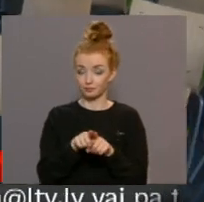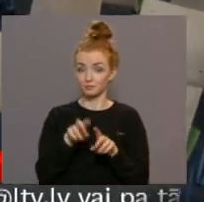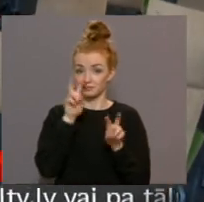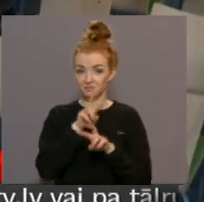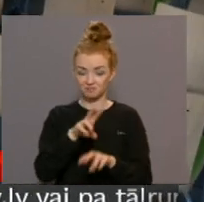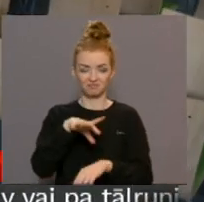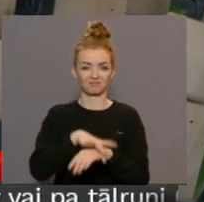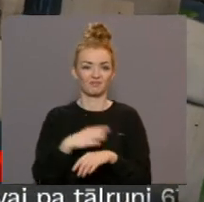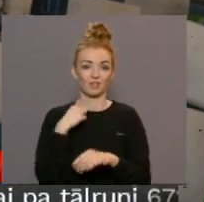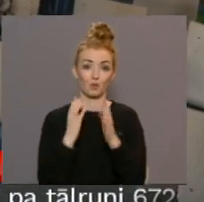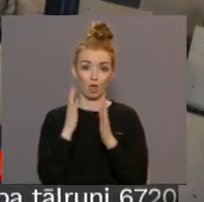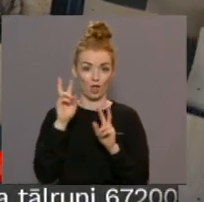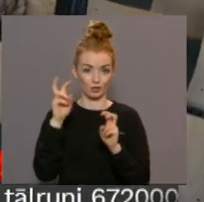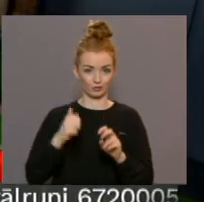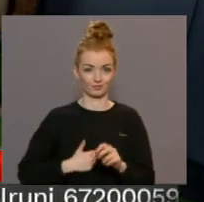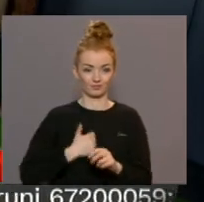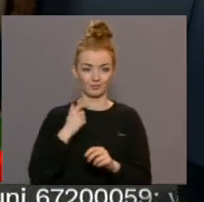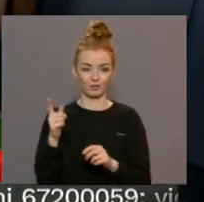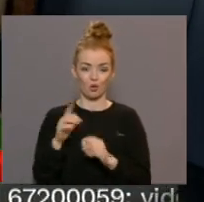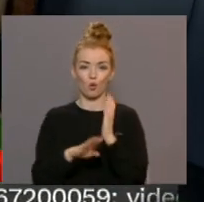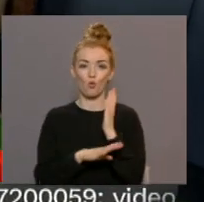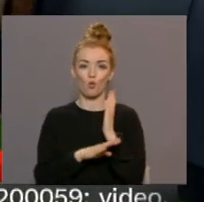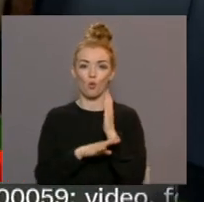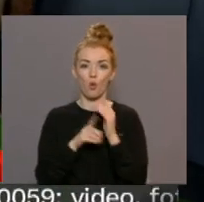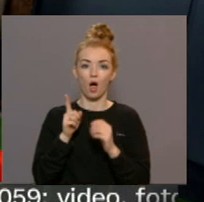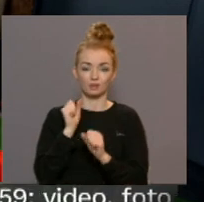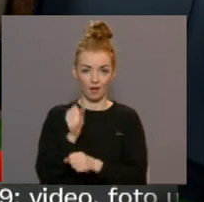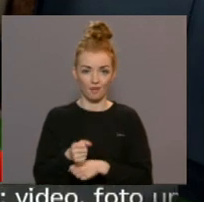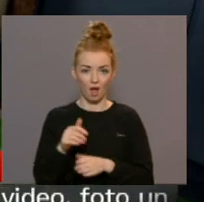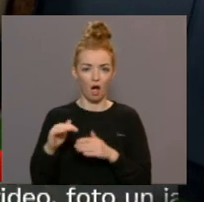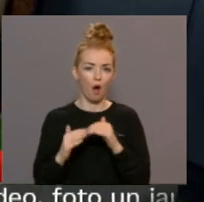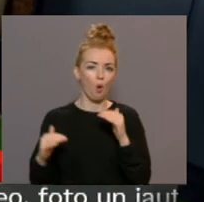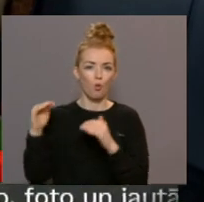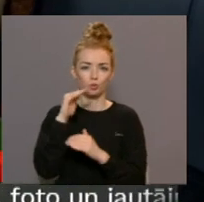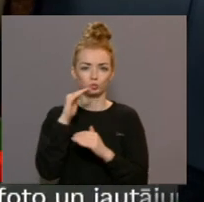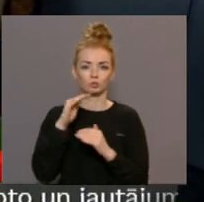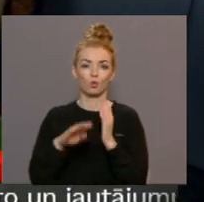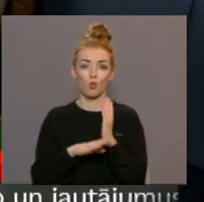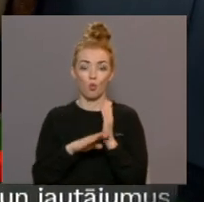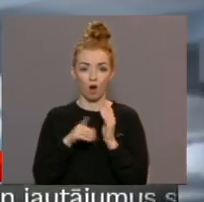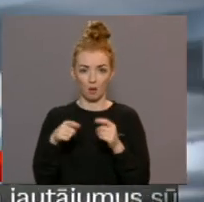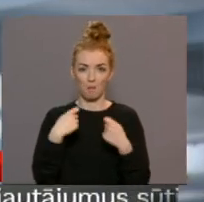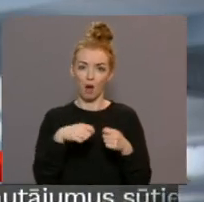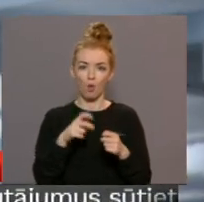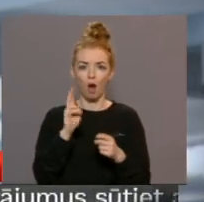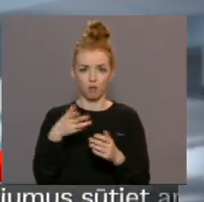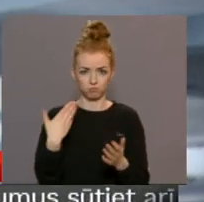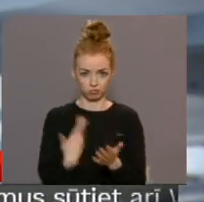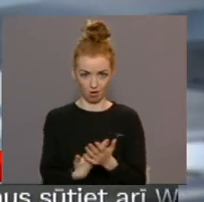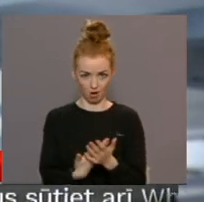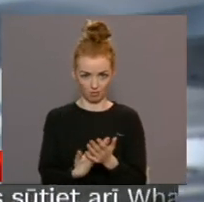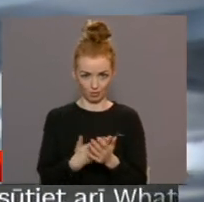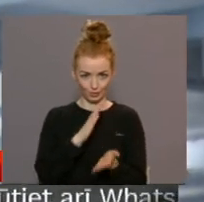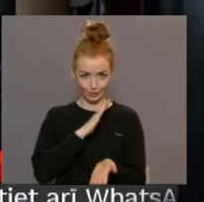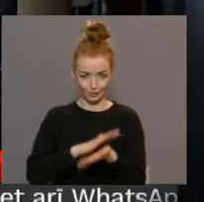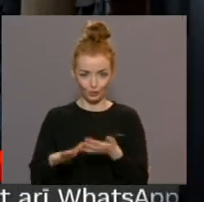atklāts, Rīgas mežiem piedrošajā koks zāģētavā norupe augstas kvalitātes koks nepārdoda kā brāķēta. Rezultātā